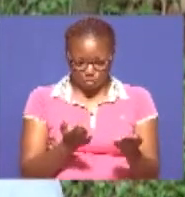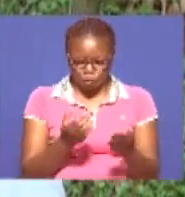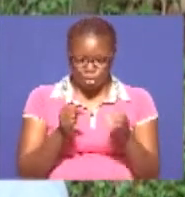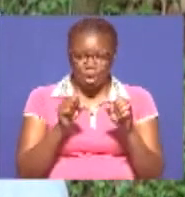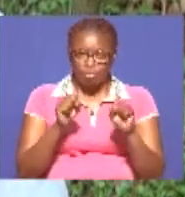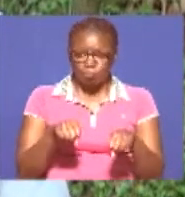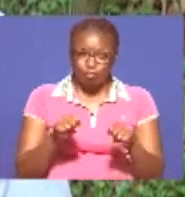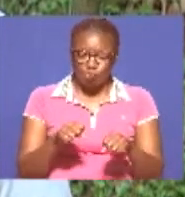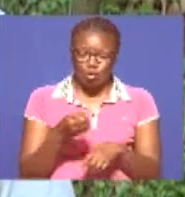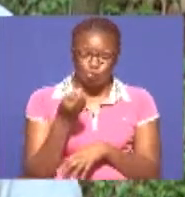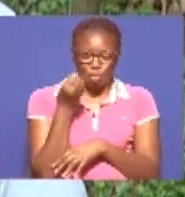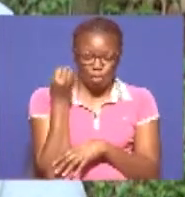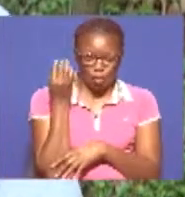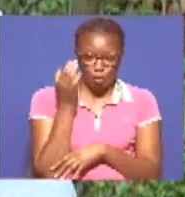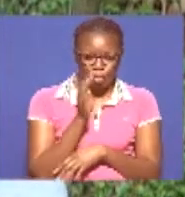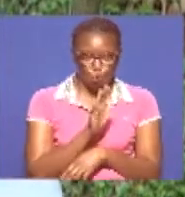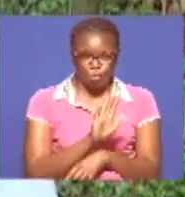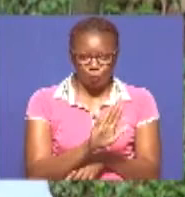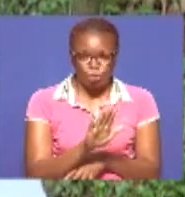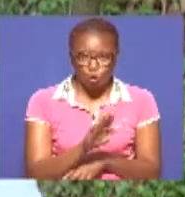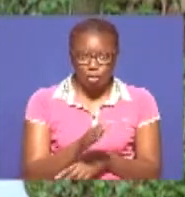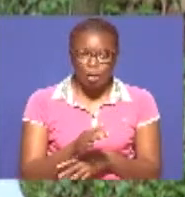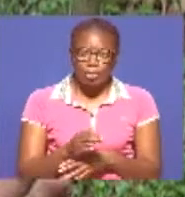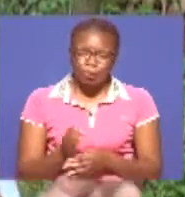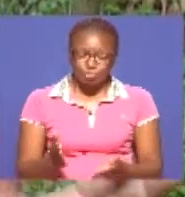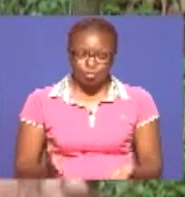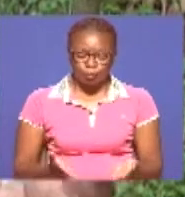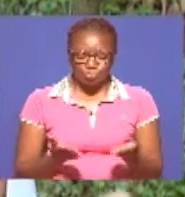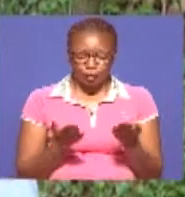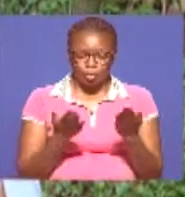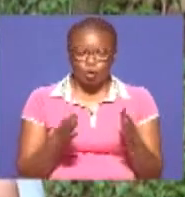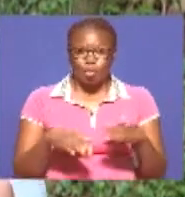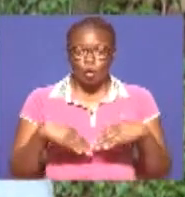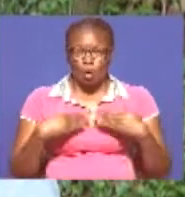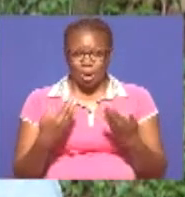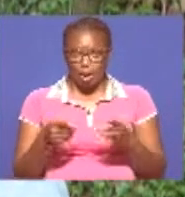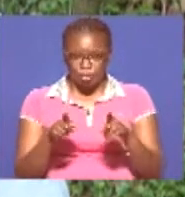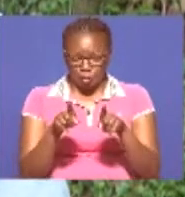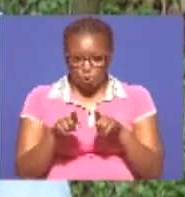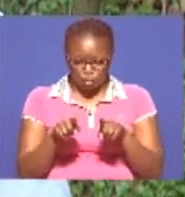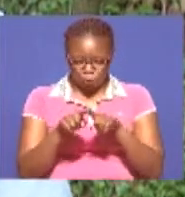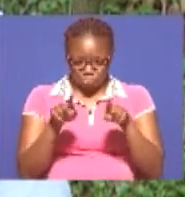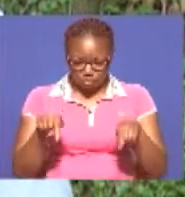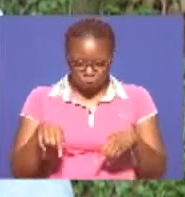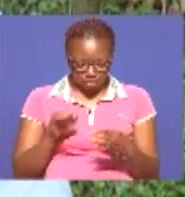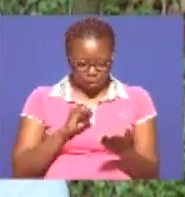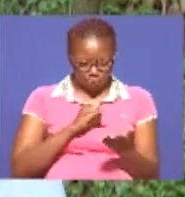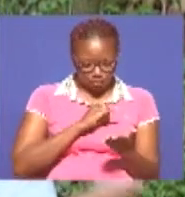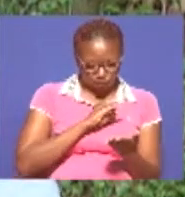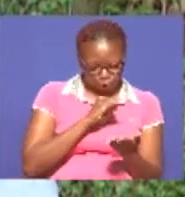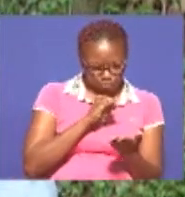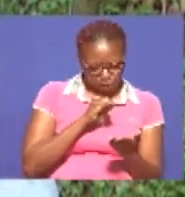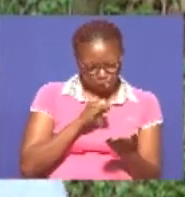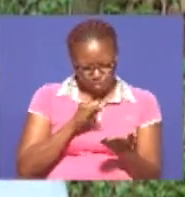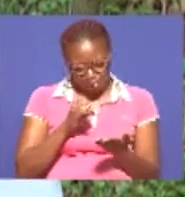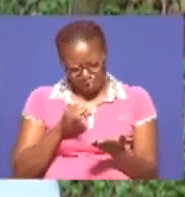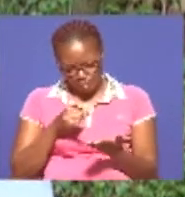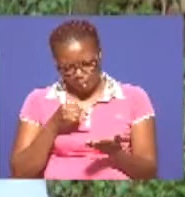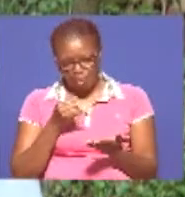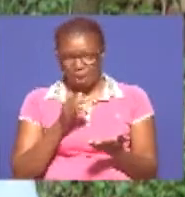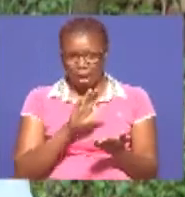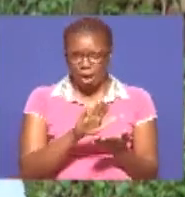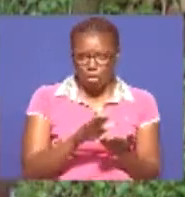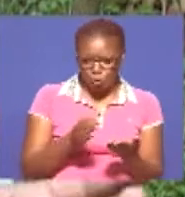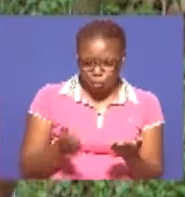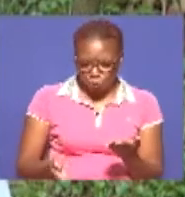kavu Vile ngurue anakuwa Kuhivo, ukiona kavi yake hiya isongi vile inafaa kusonga Inabidi ujue chakula yako siyo